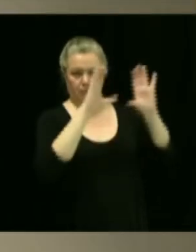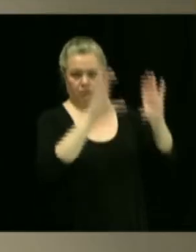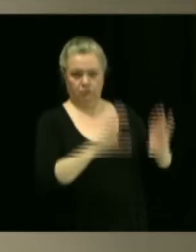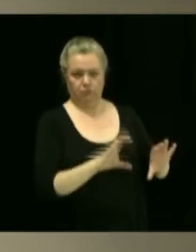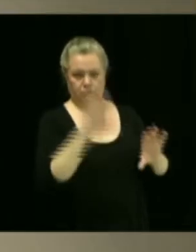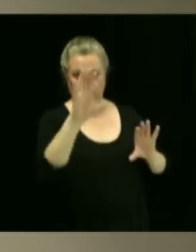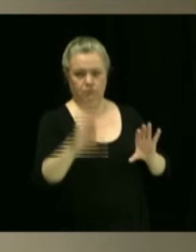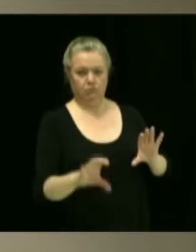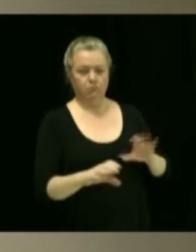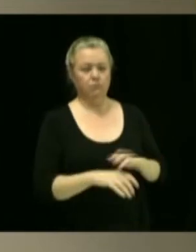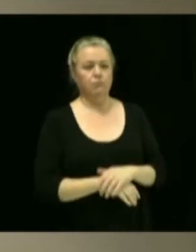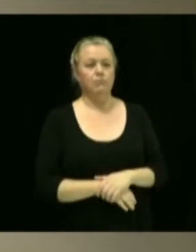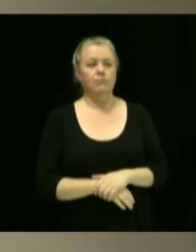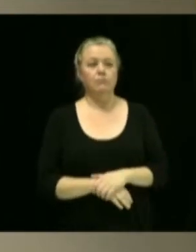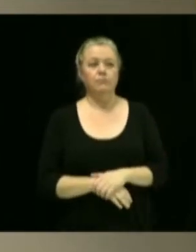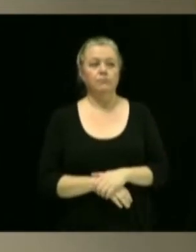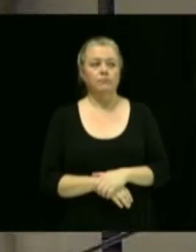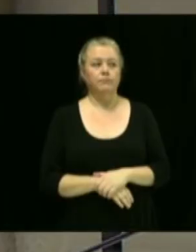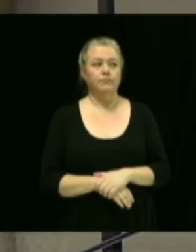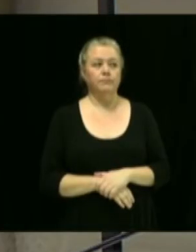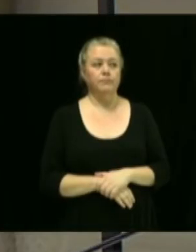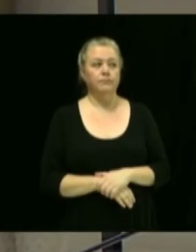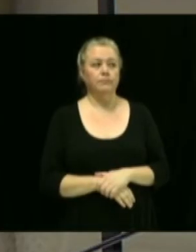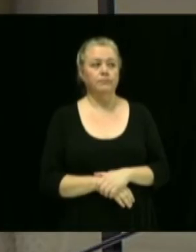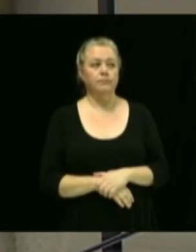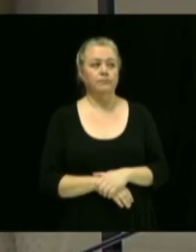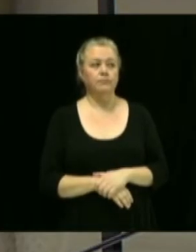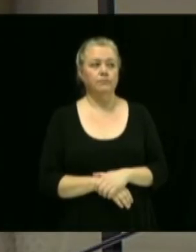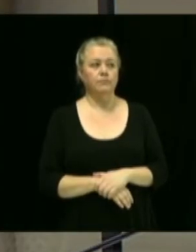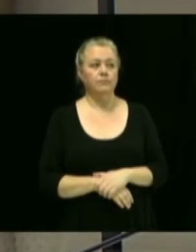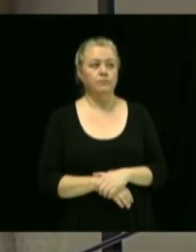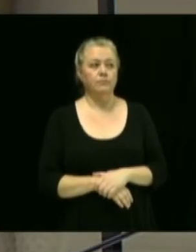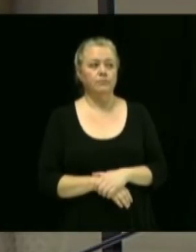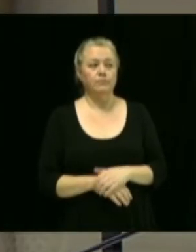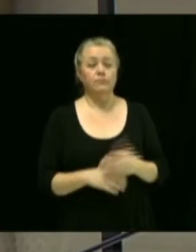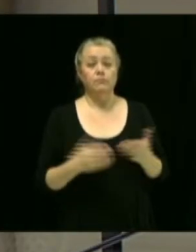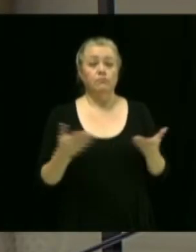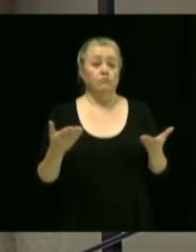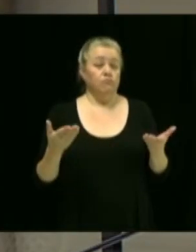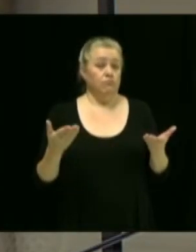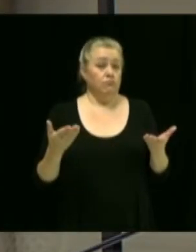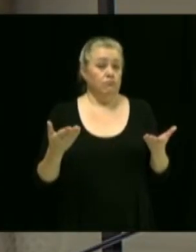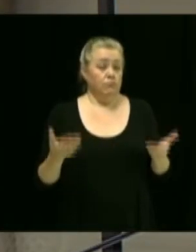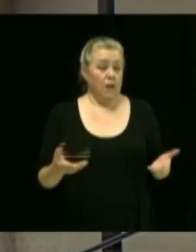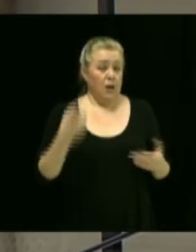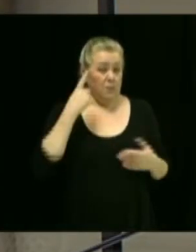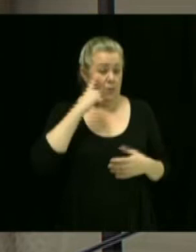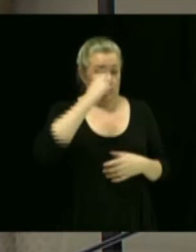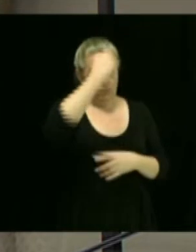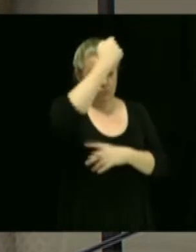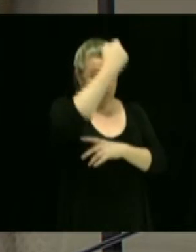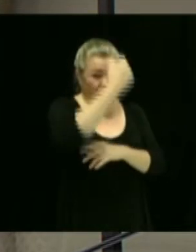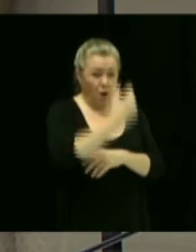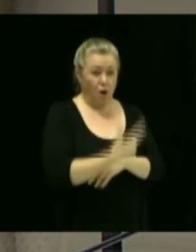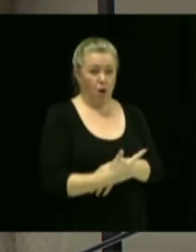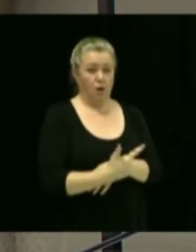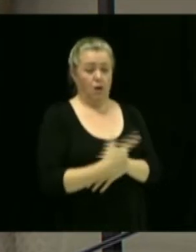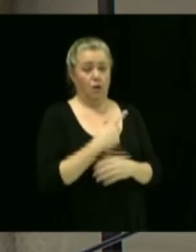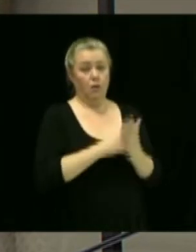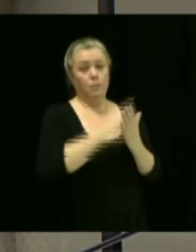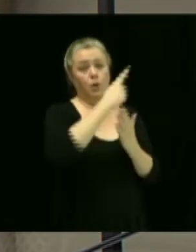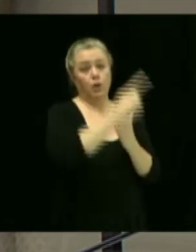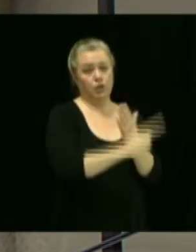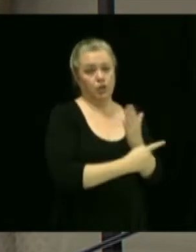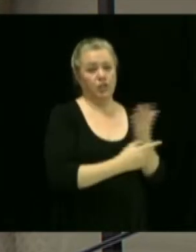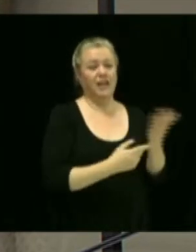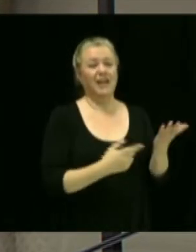Alors, il y aurait lieu pour l'ensemble des projets, M. le maire, étant donné la situation sanitaire que le conseil municipal remplace la procédure d'assemblée